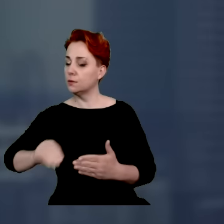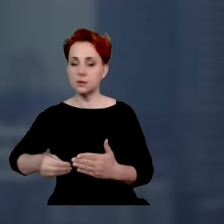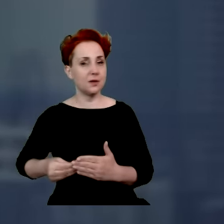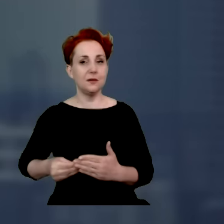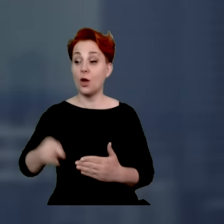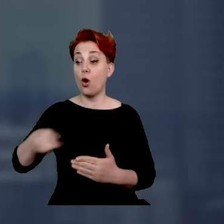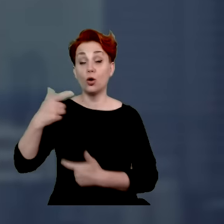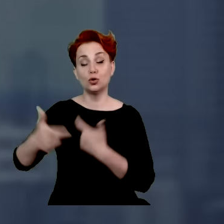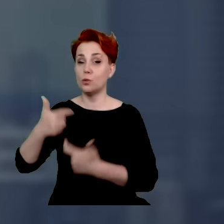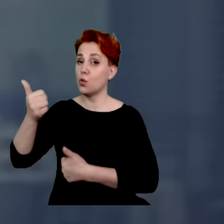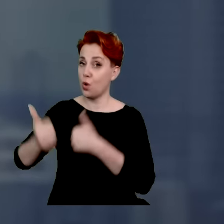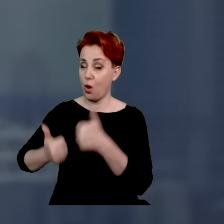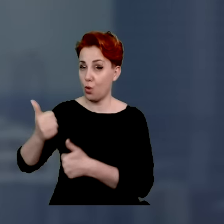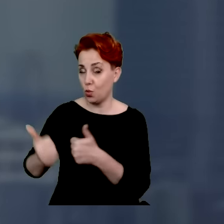konkurs.